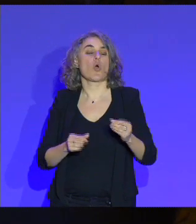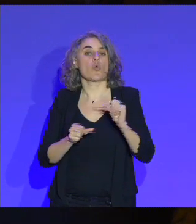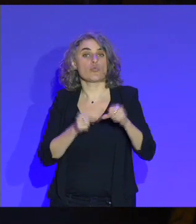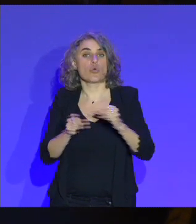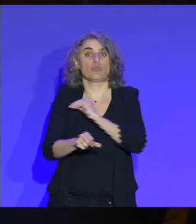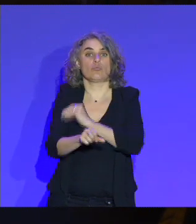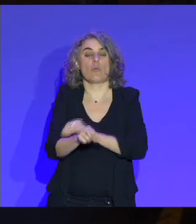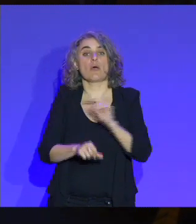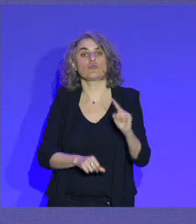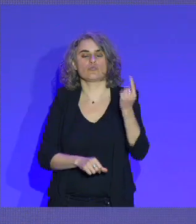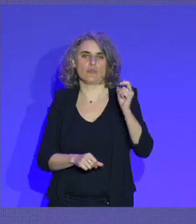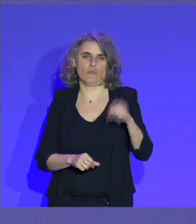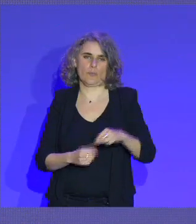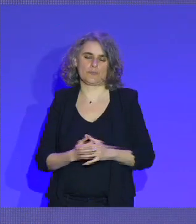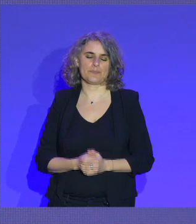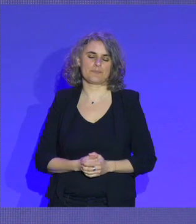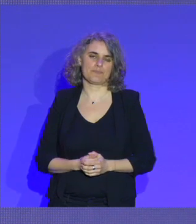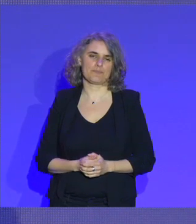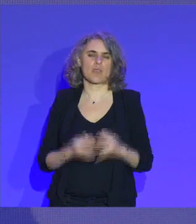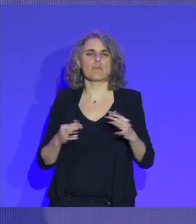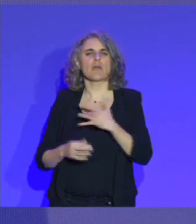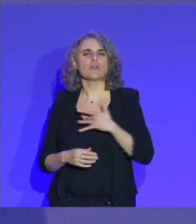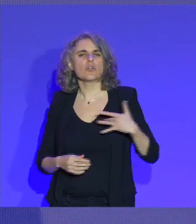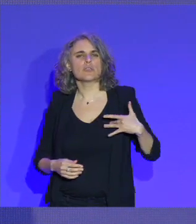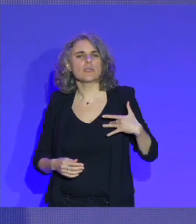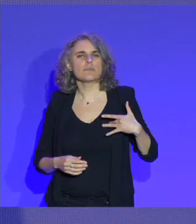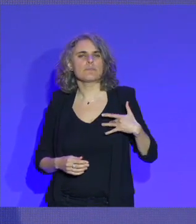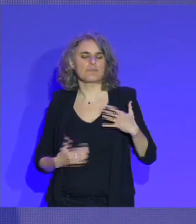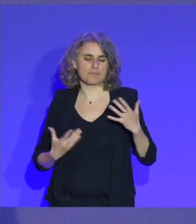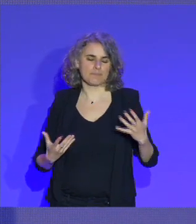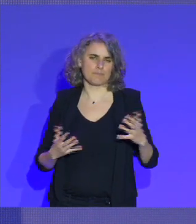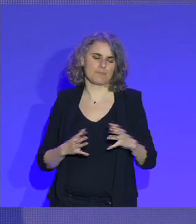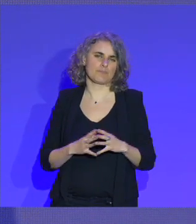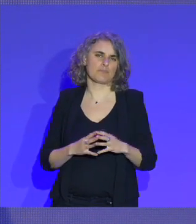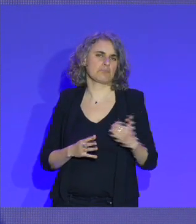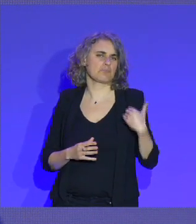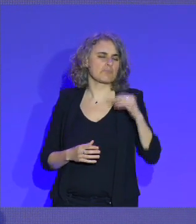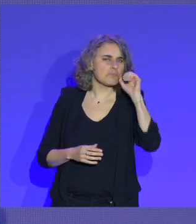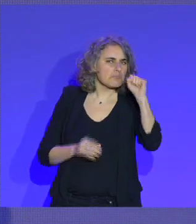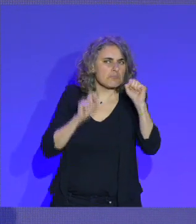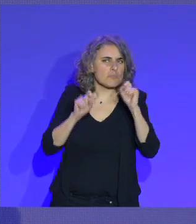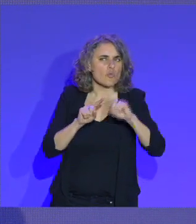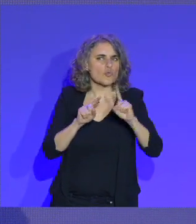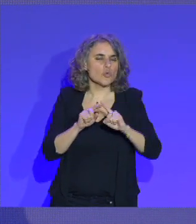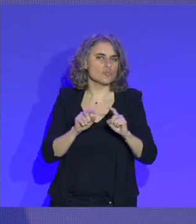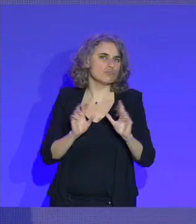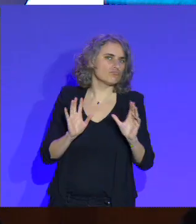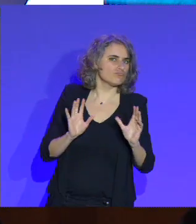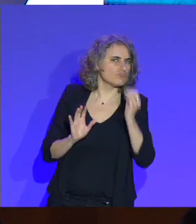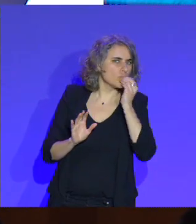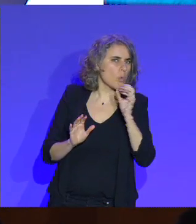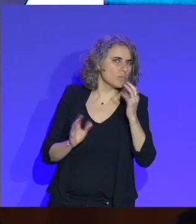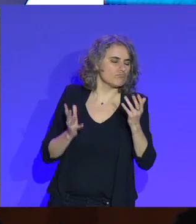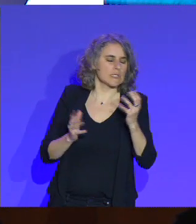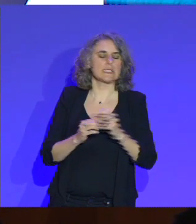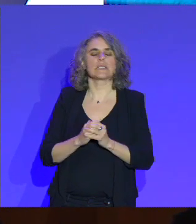Mais la santé, et j'ai entendu des choses plus ou moins justes sur ce sujet, pour moi, ça doit